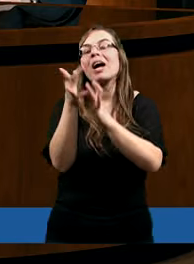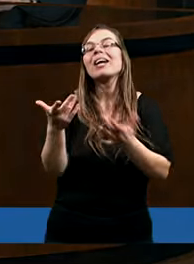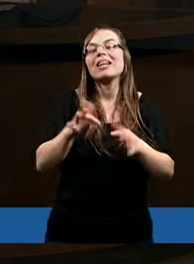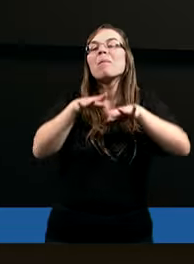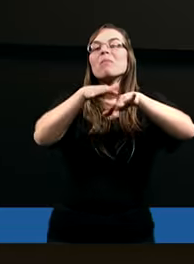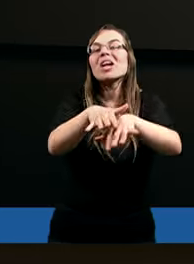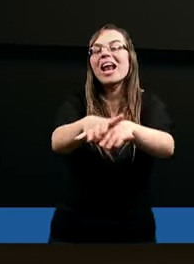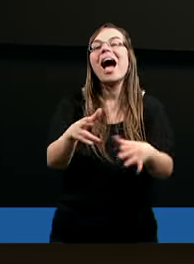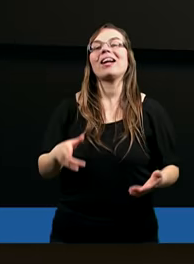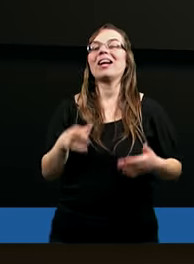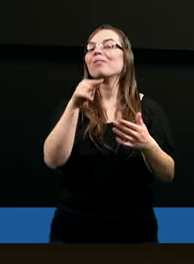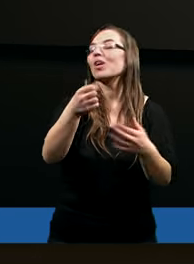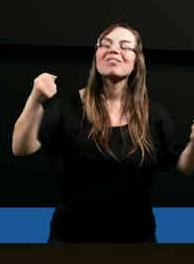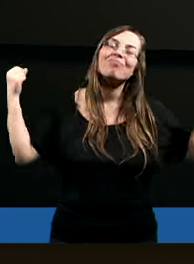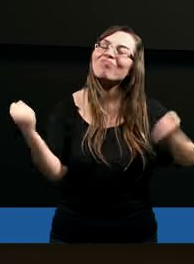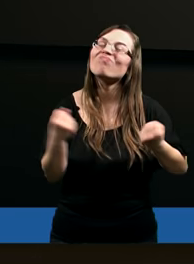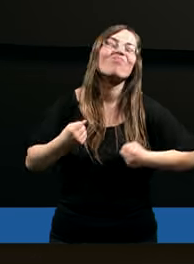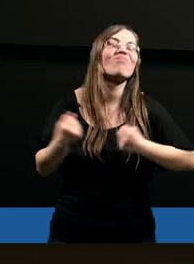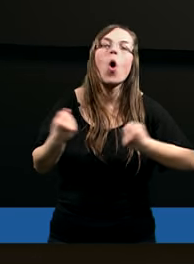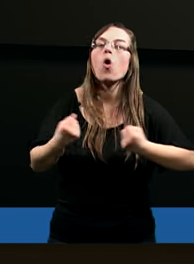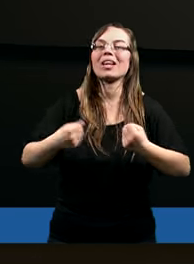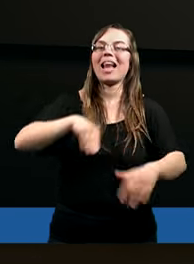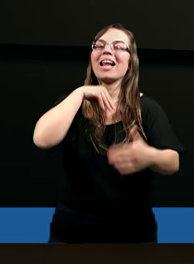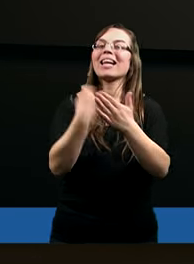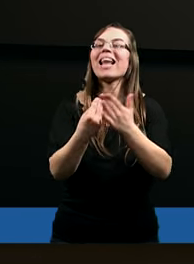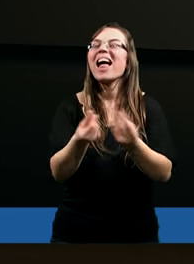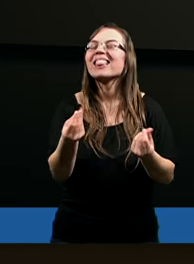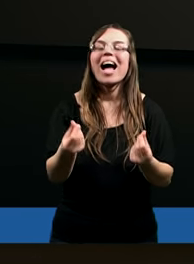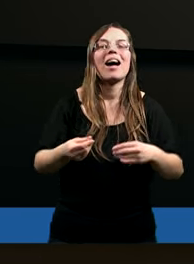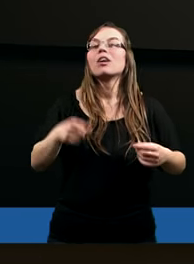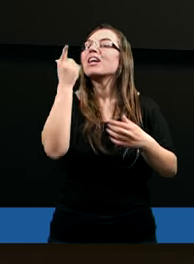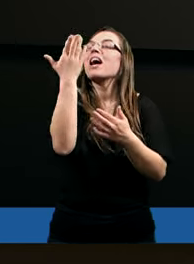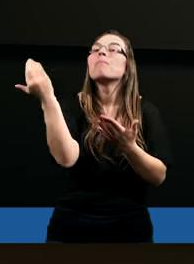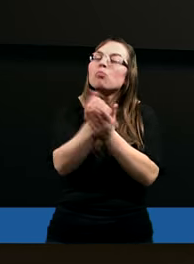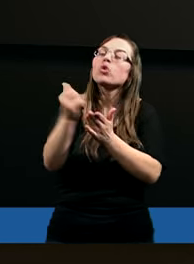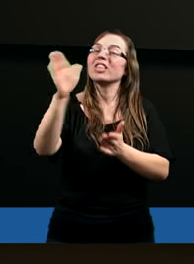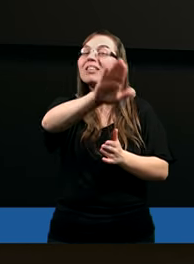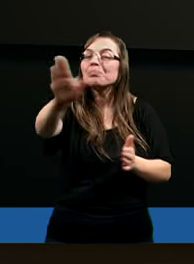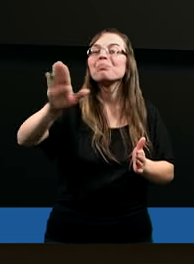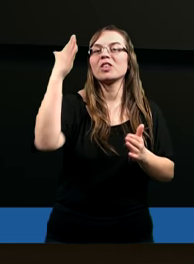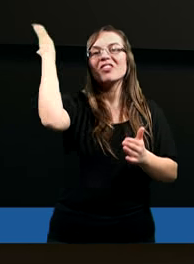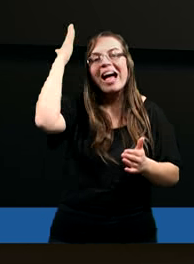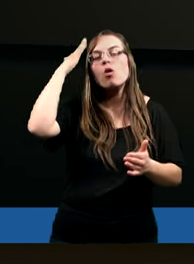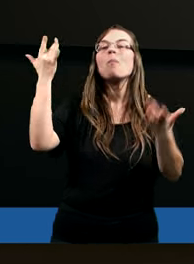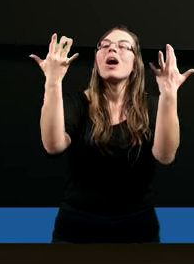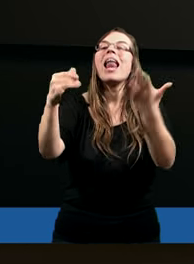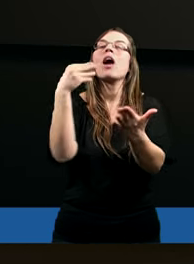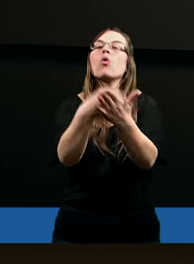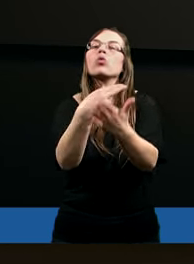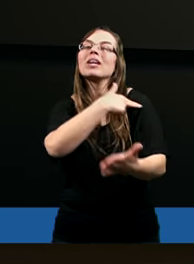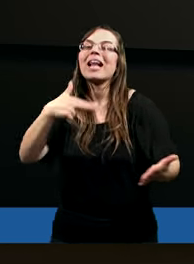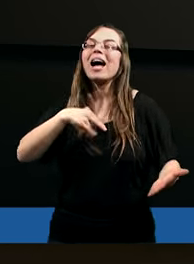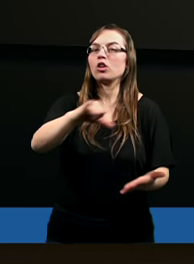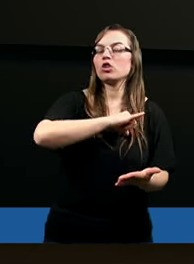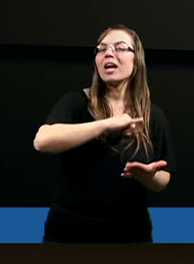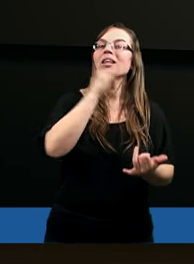nas. To jest ogromna cena. Musimy mieć świadomość, ile kosztuje nasz grzech, jeżeli